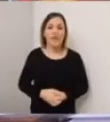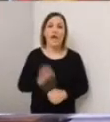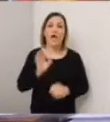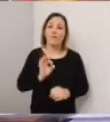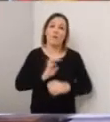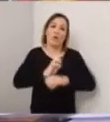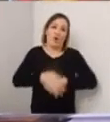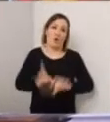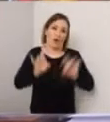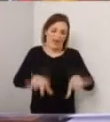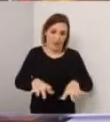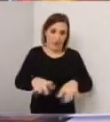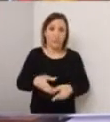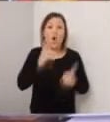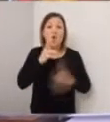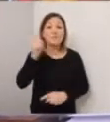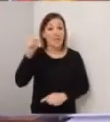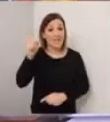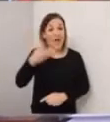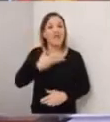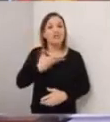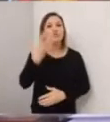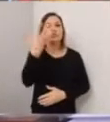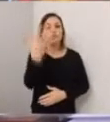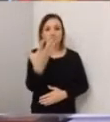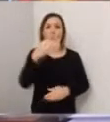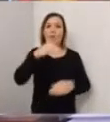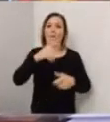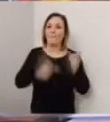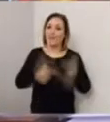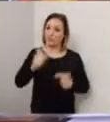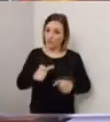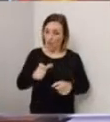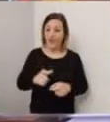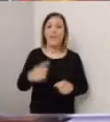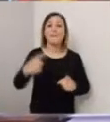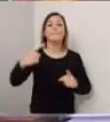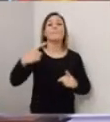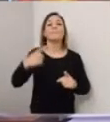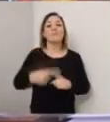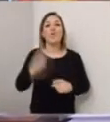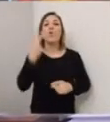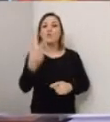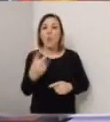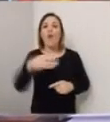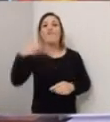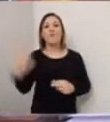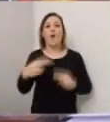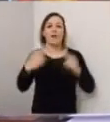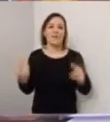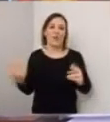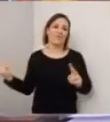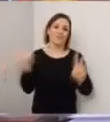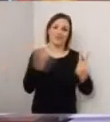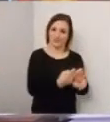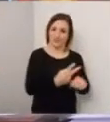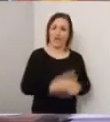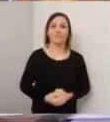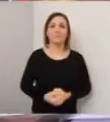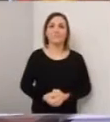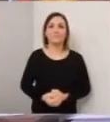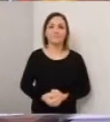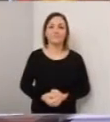di positivo, quindi all'ospedale di Sant'Elia ci sono cinque persone, fra cui anche due di fuori provincia,